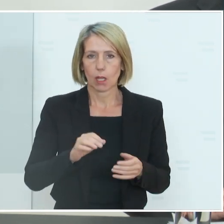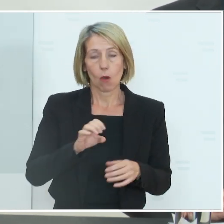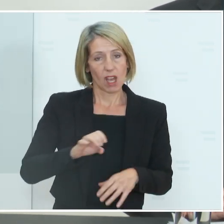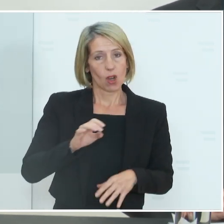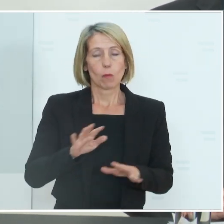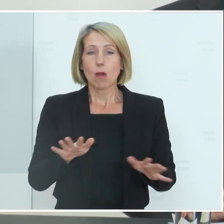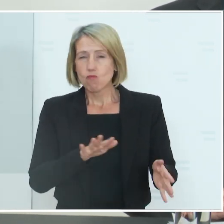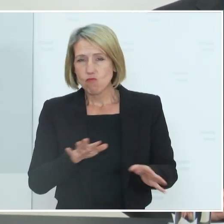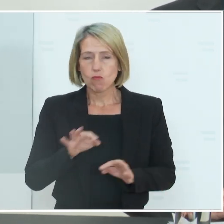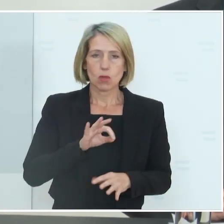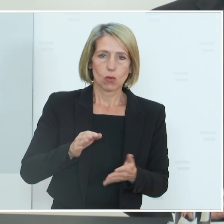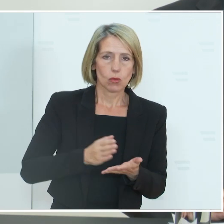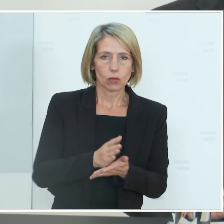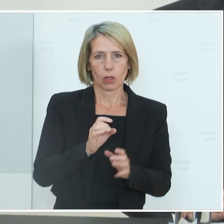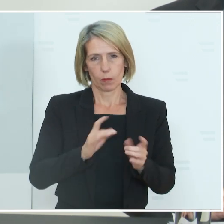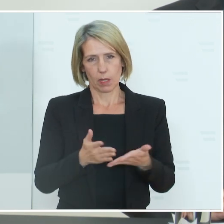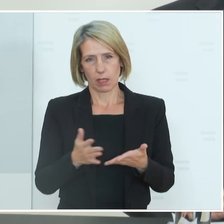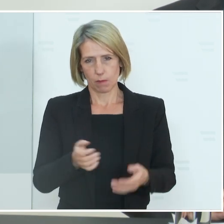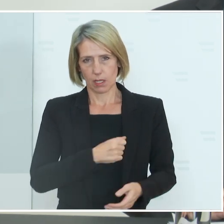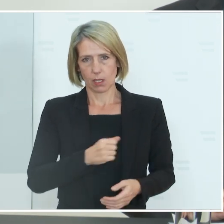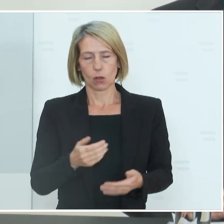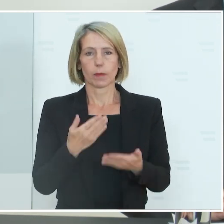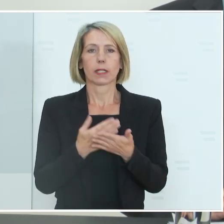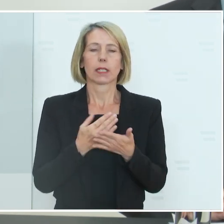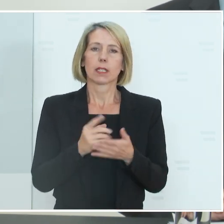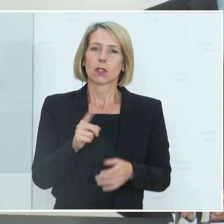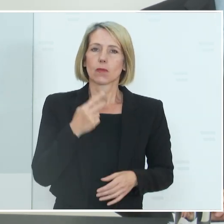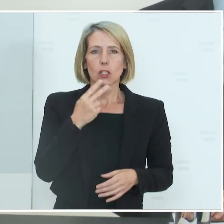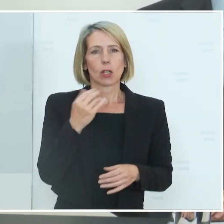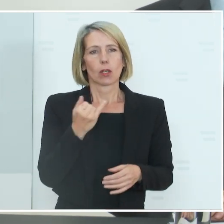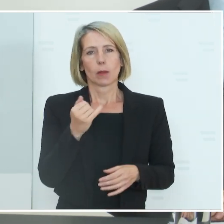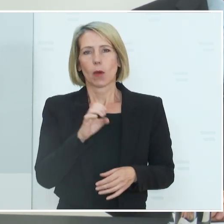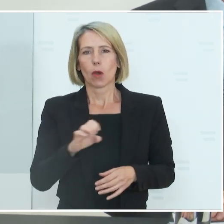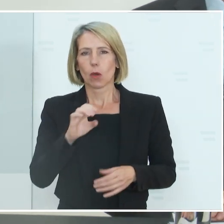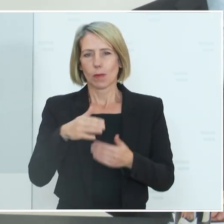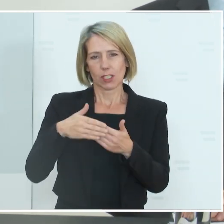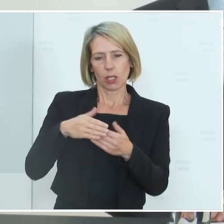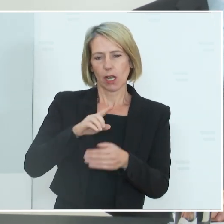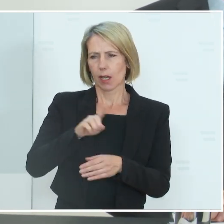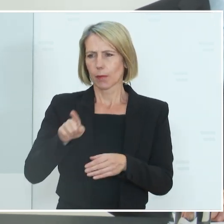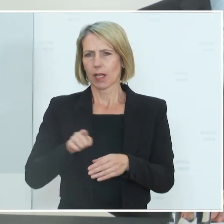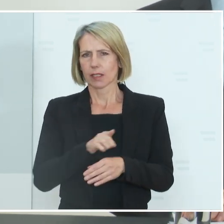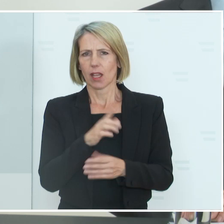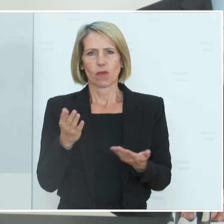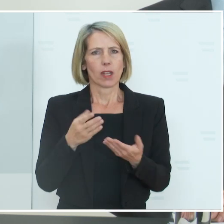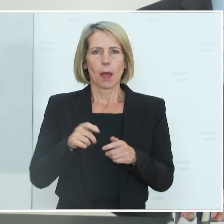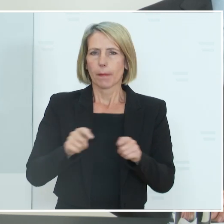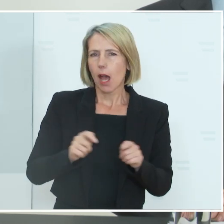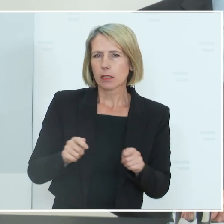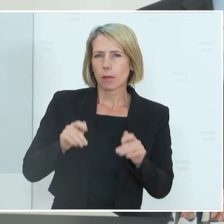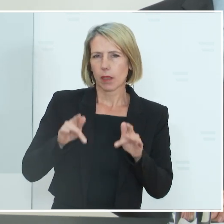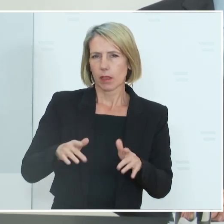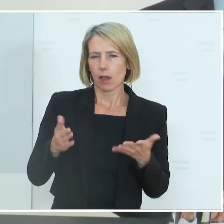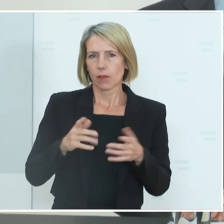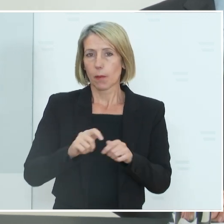durch diese Pandemie gekommen. Daher schauen wir auch laufend zu unseren europäischen Nachbarn, welche Maßnahmen sie ergreifen, welche Maßnahmen wirken,